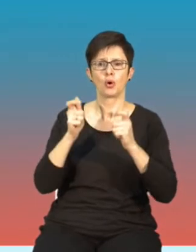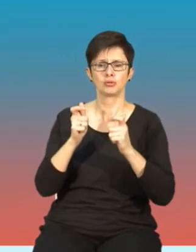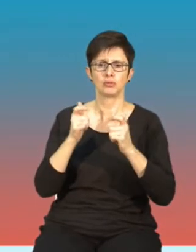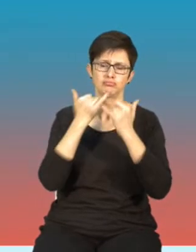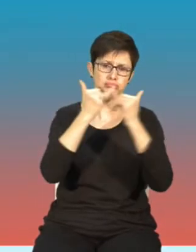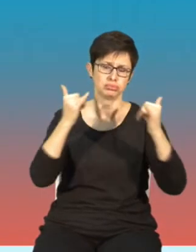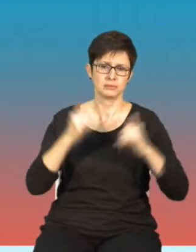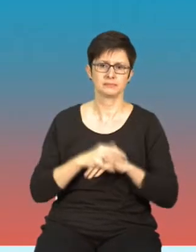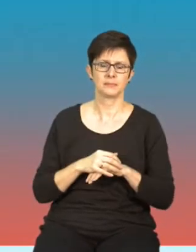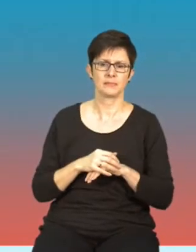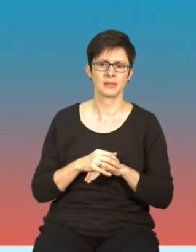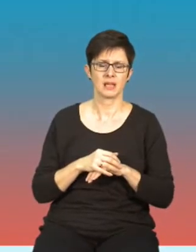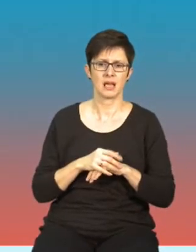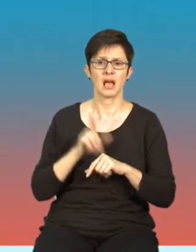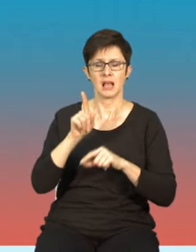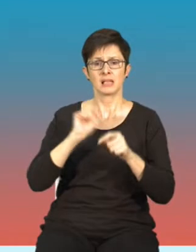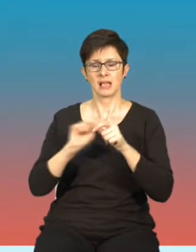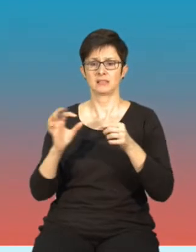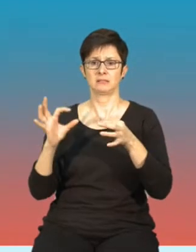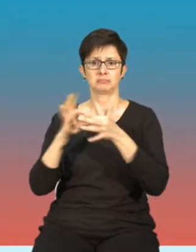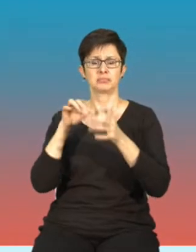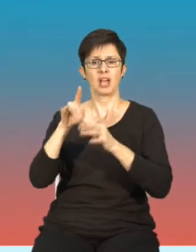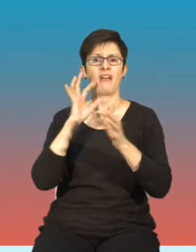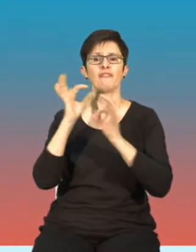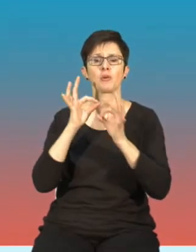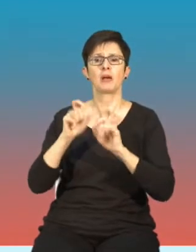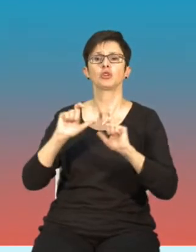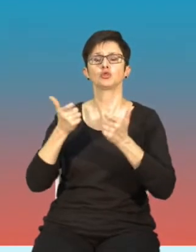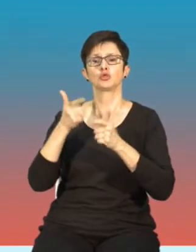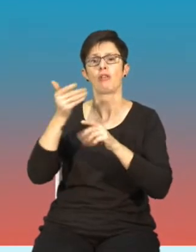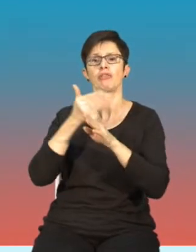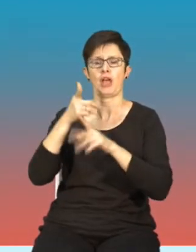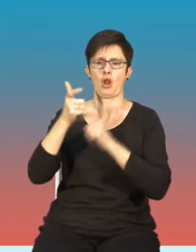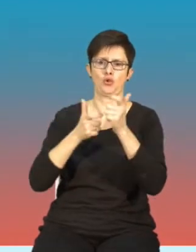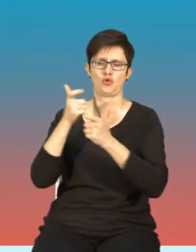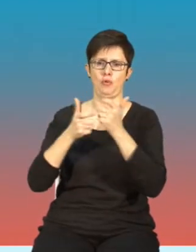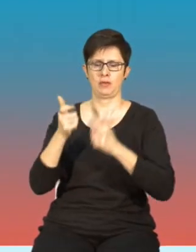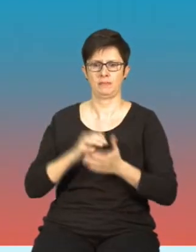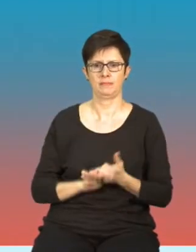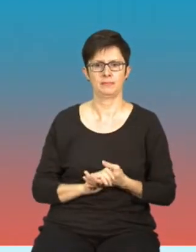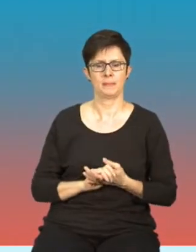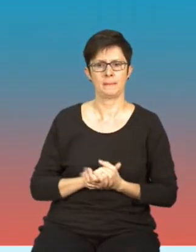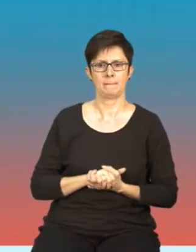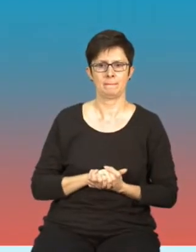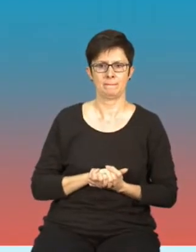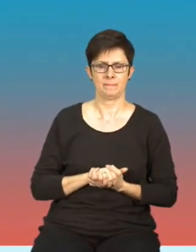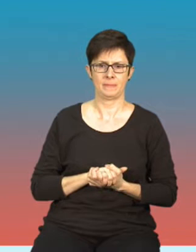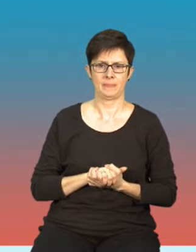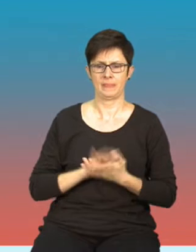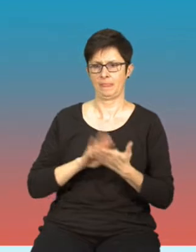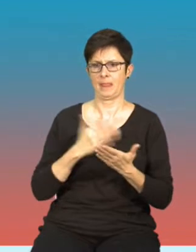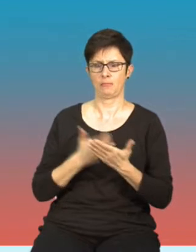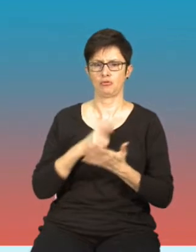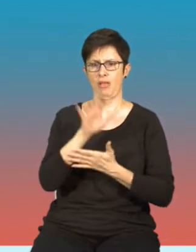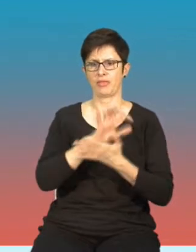których dokonaliśmy wraz z informacją, jakie zostały podjęte działania. Przykładowo, treść została